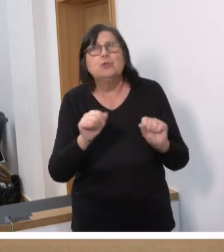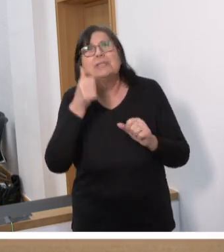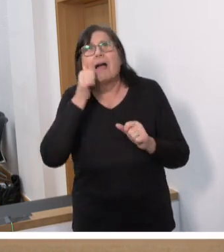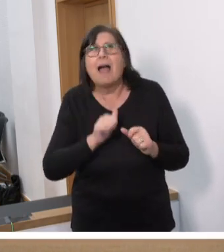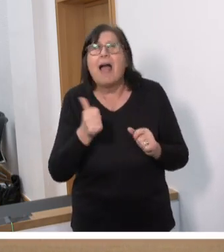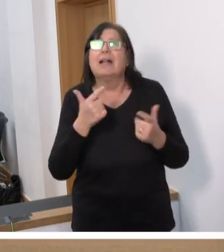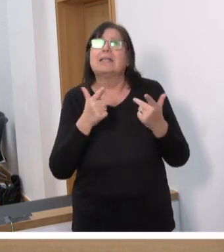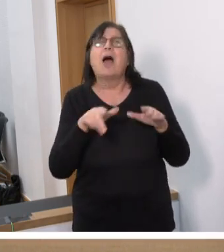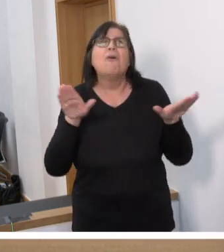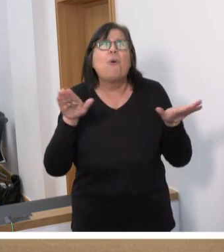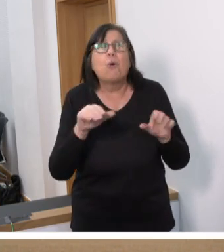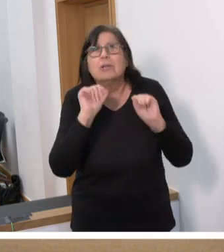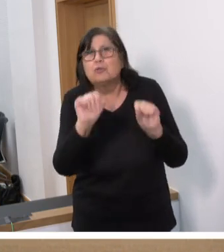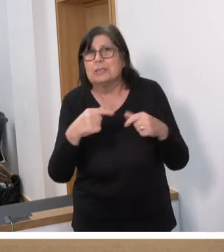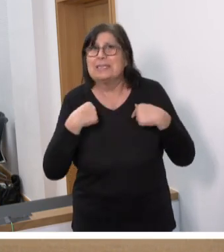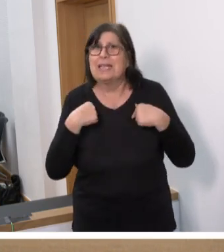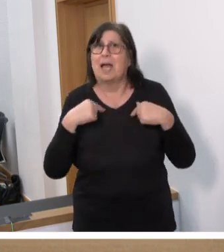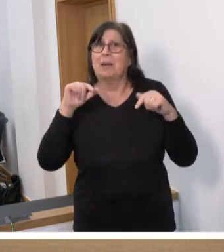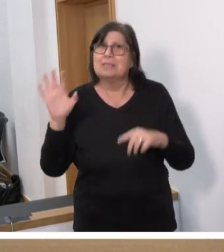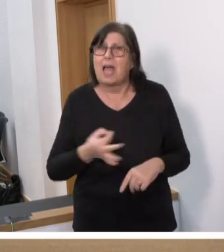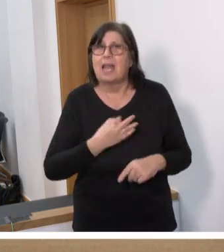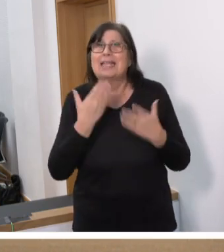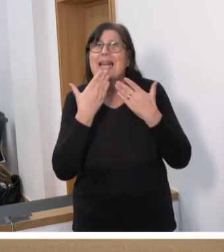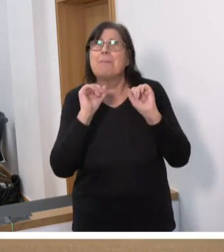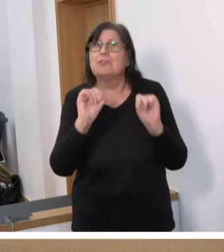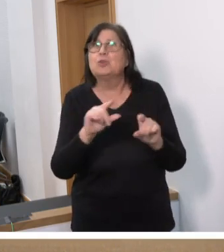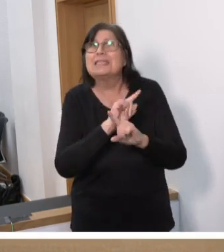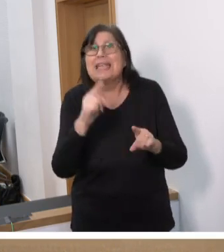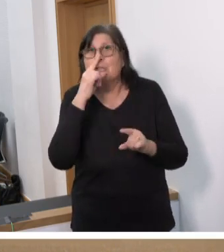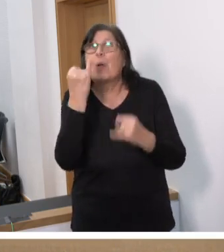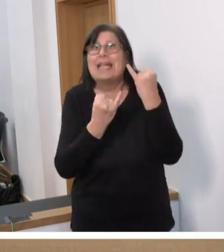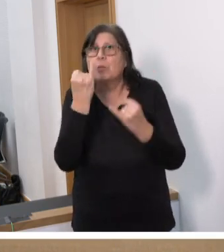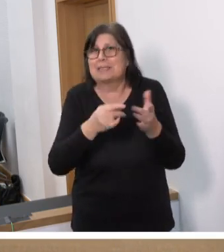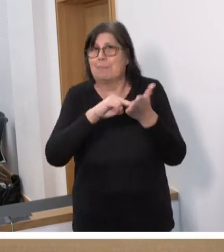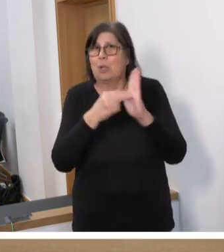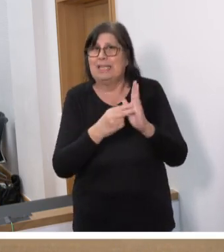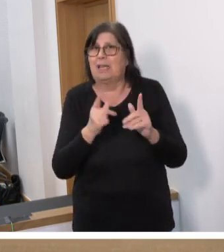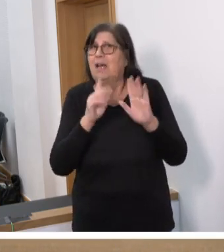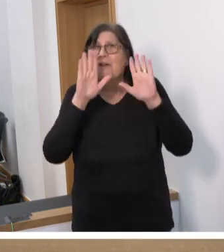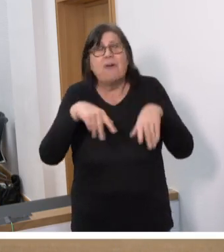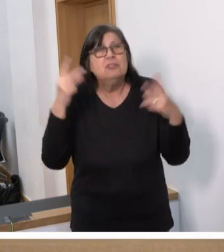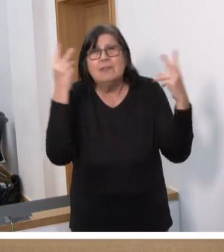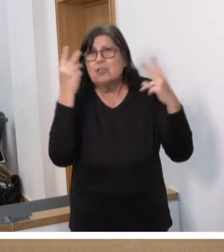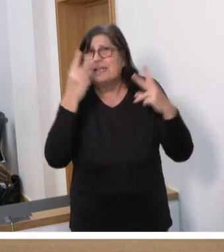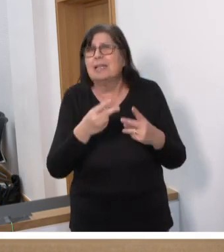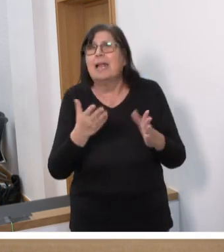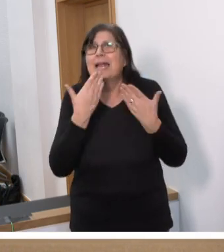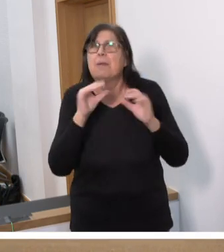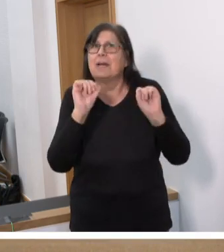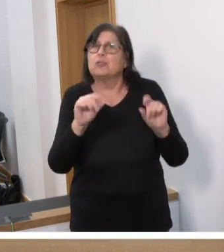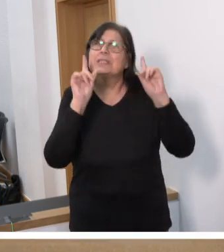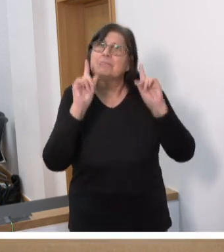Böden, der Vogelschutz in unserem Land. Klimaschutz ist nicht nur Industriepolitik, das ist falsch verstanden. Klimaschutz muss